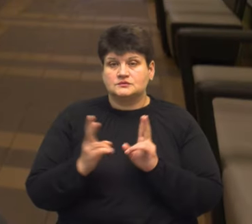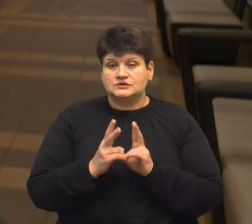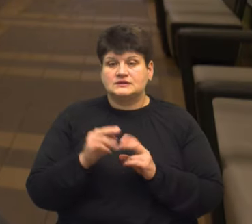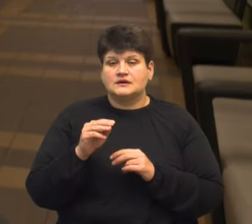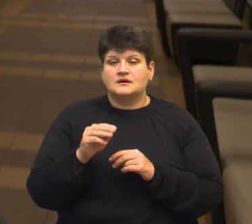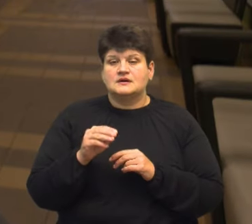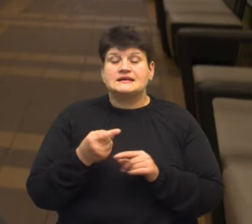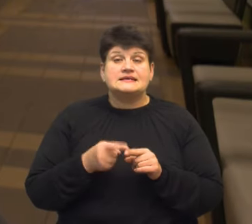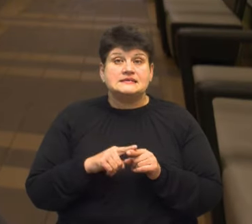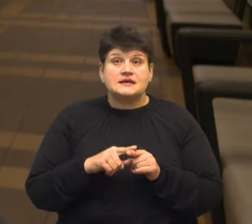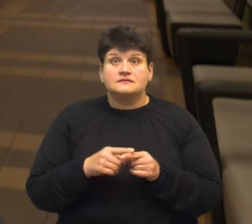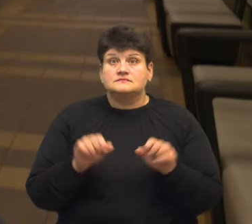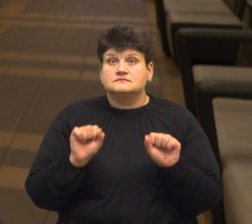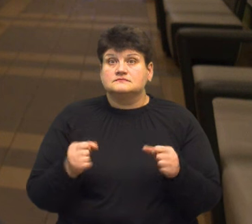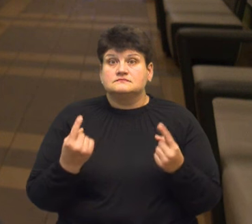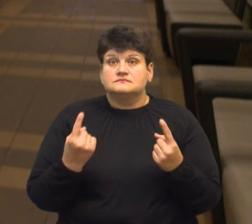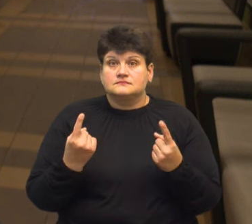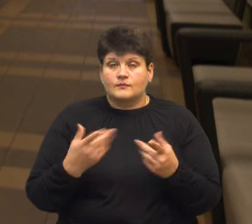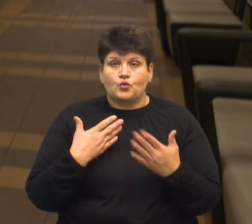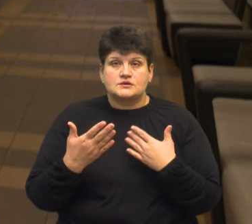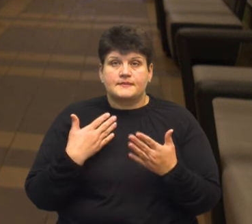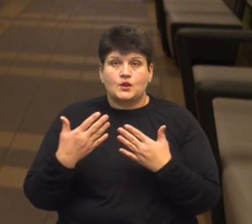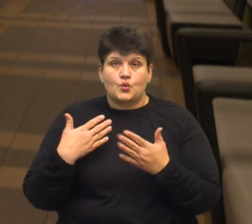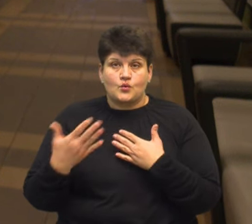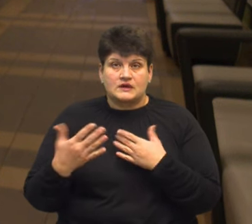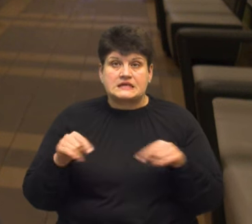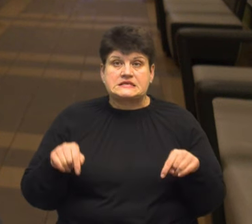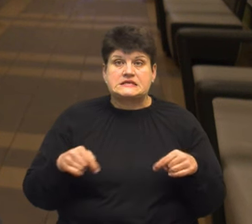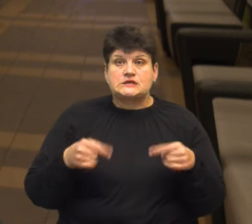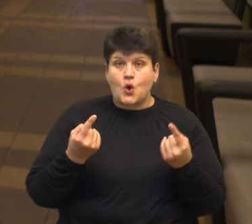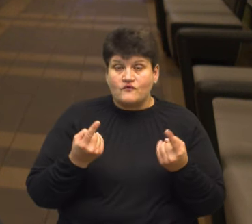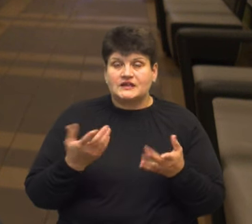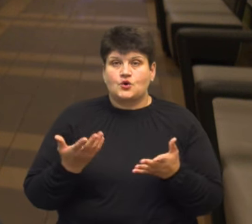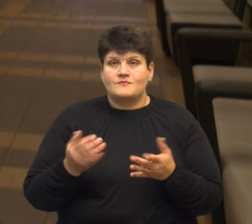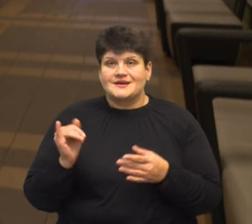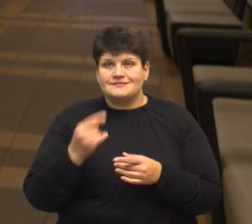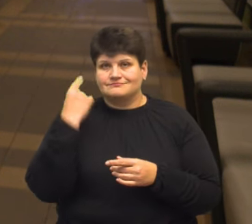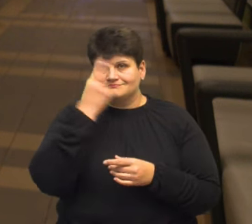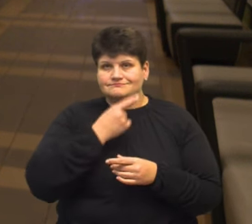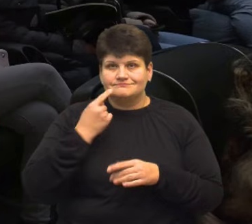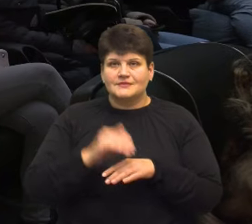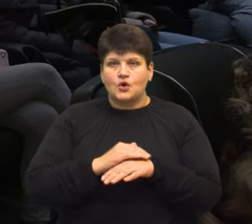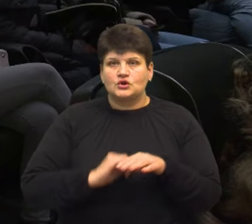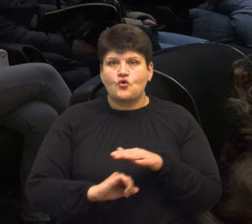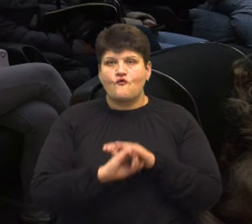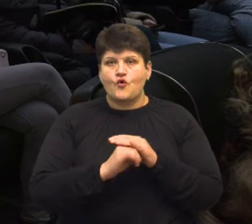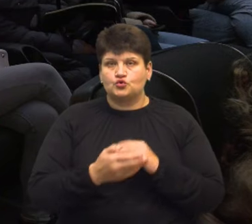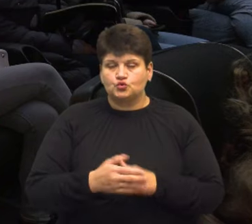максимально крута можливість в ЖВУ поспілкуватися з основником і, скажімо так, з лицем благодійного фонду.